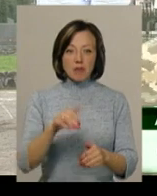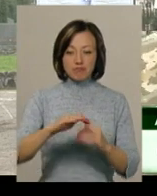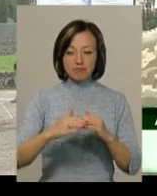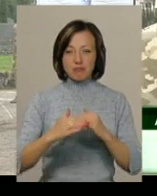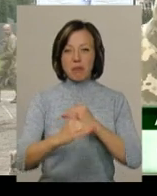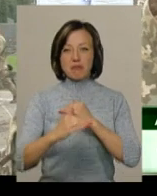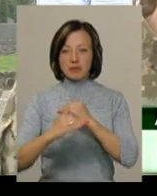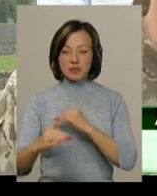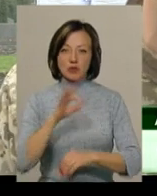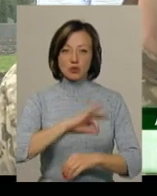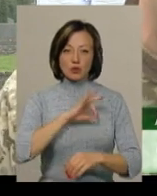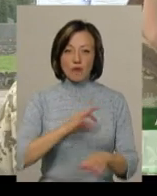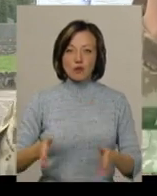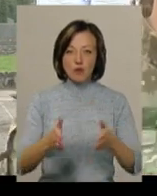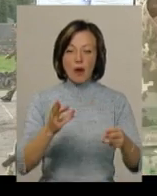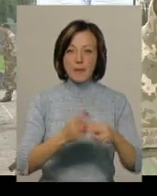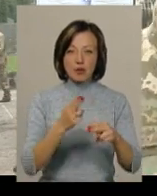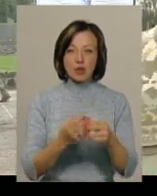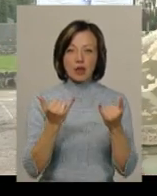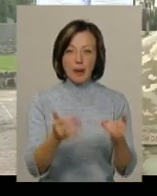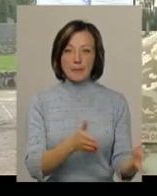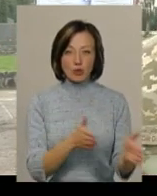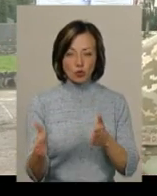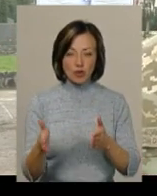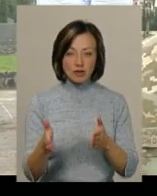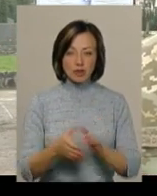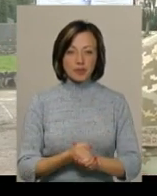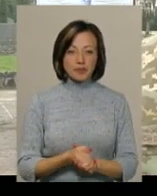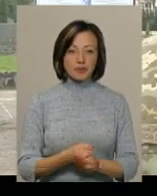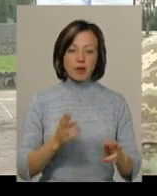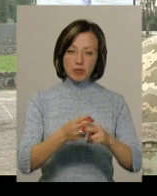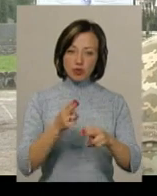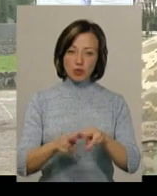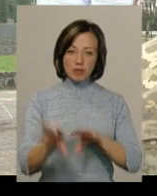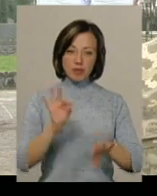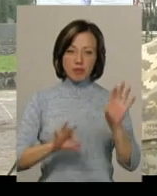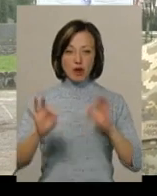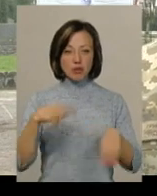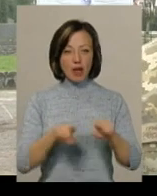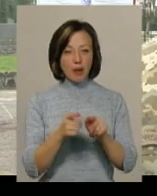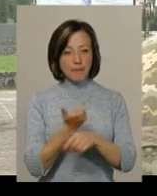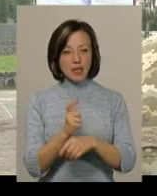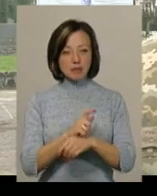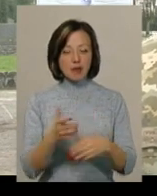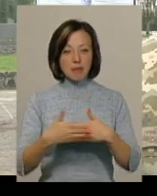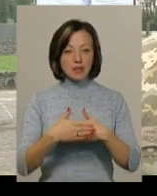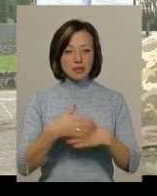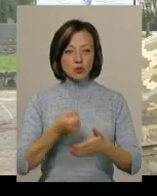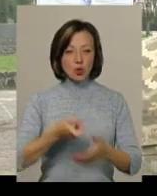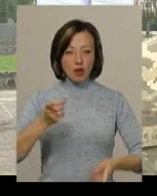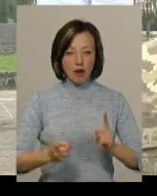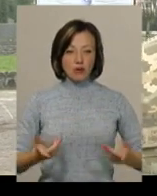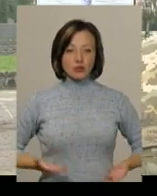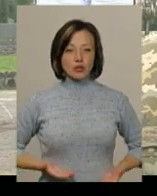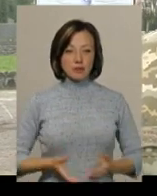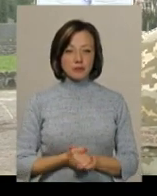цього і застосовується смуга перешкод, для підготовки. Тобто, перешкоди підбираються такі, максимально близькі до тих, які